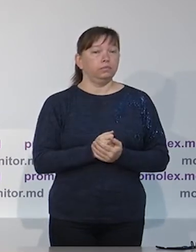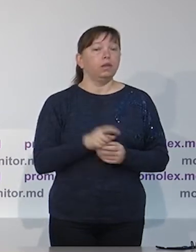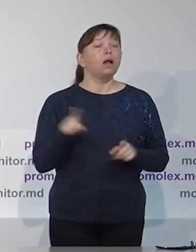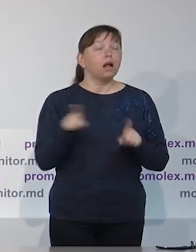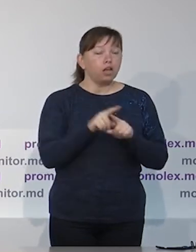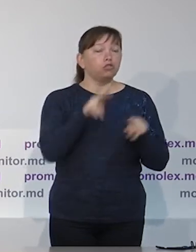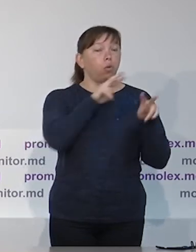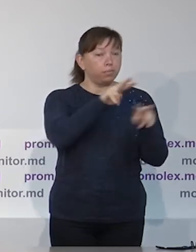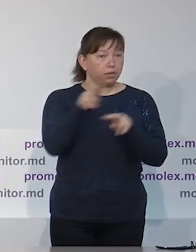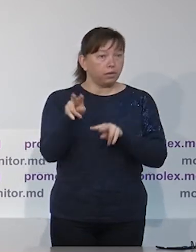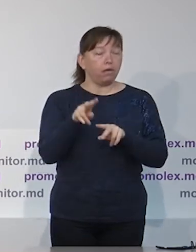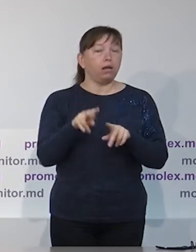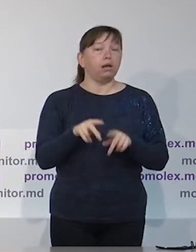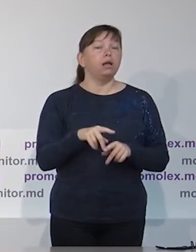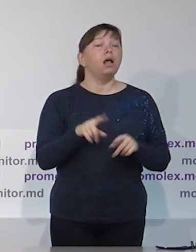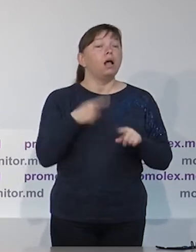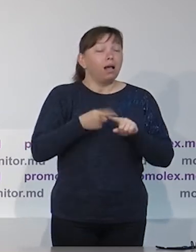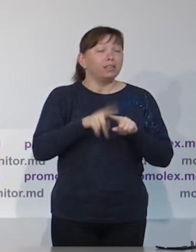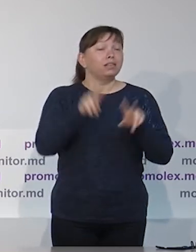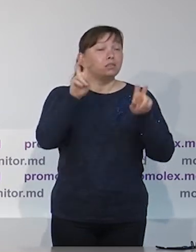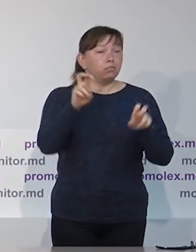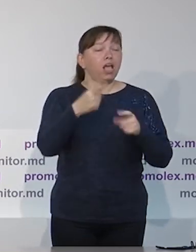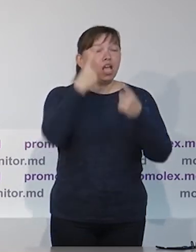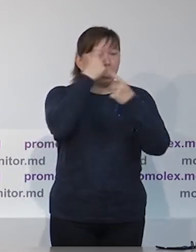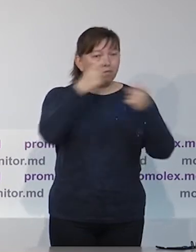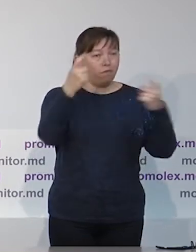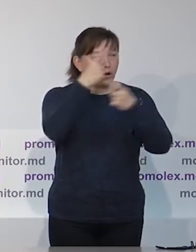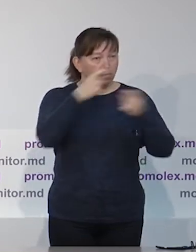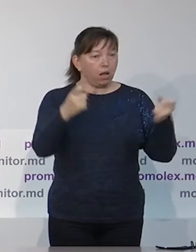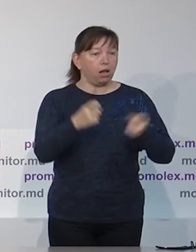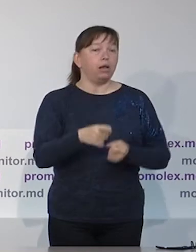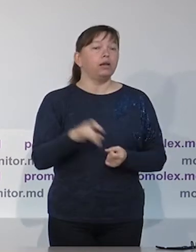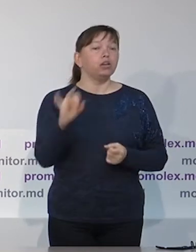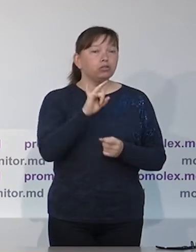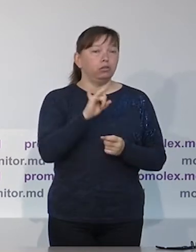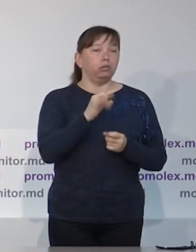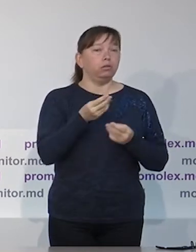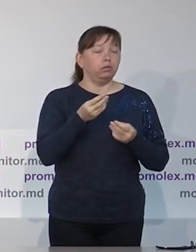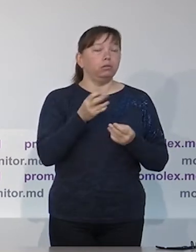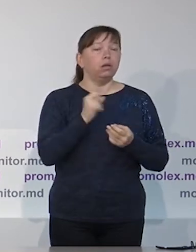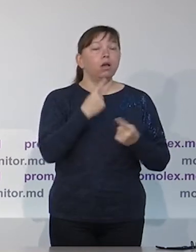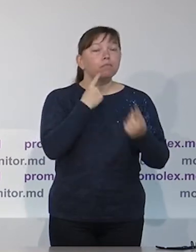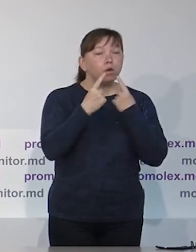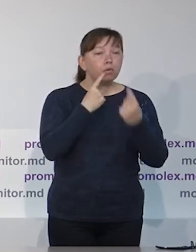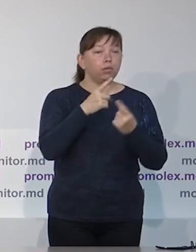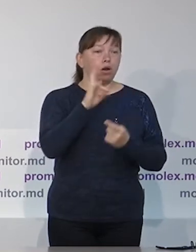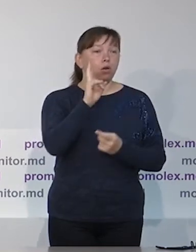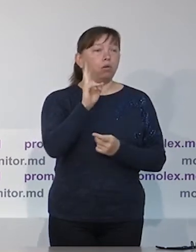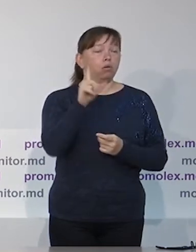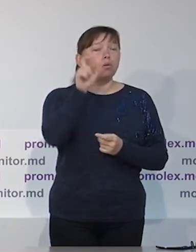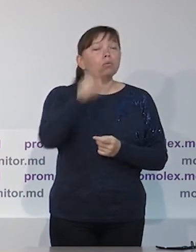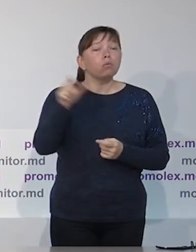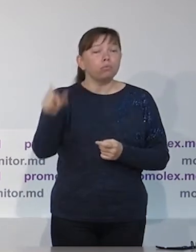последнюю очередь хочу отметить, что деятельность наблюдательной миссии и на этот раз будет